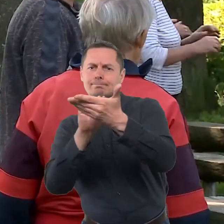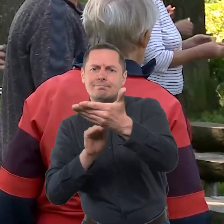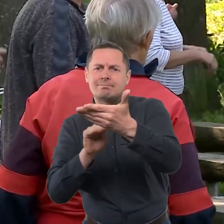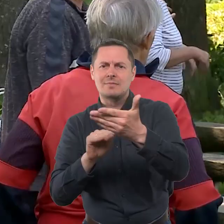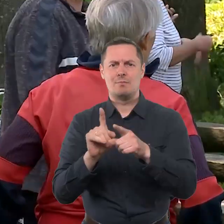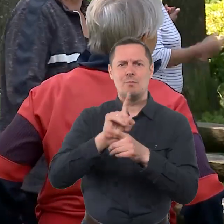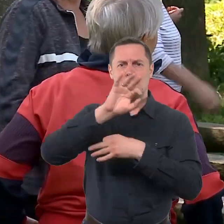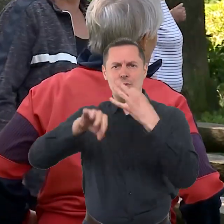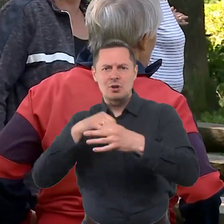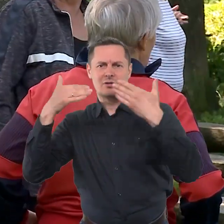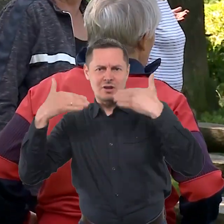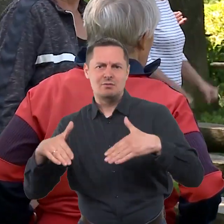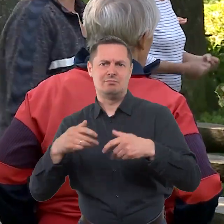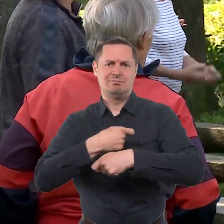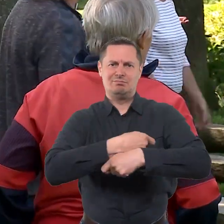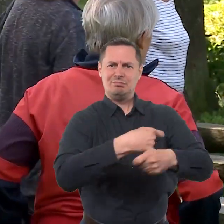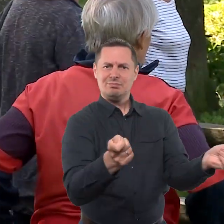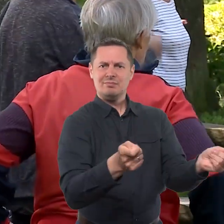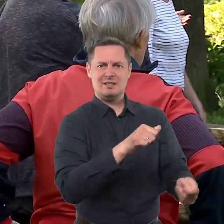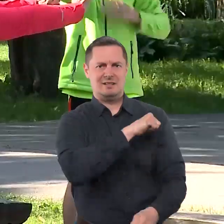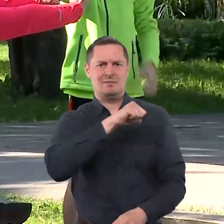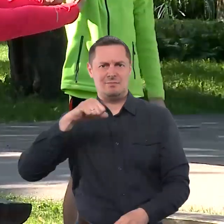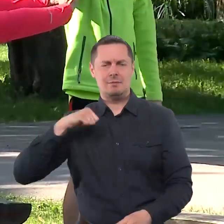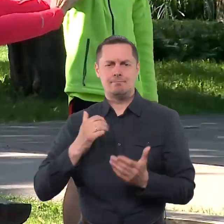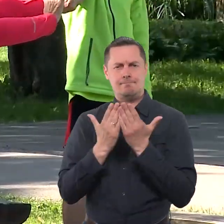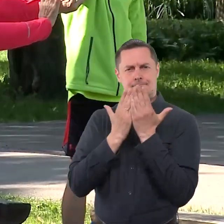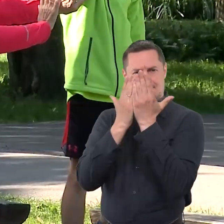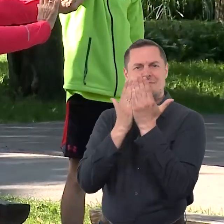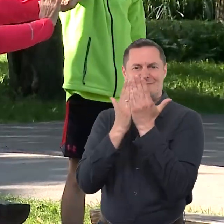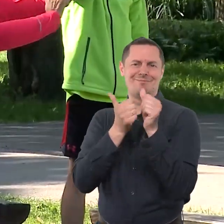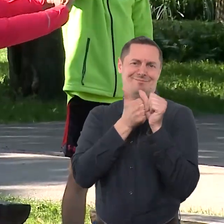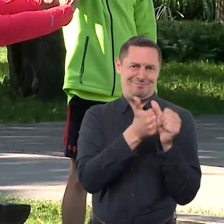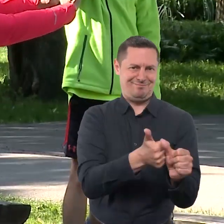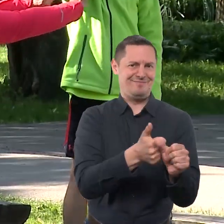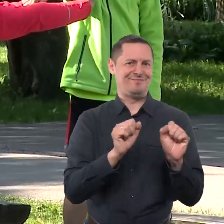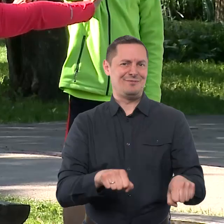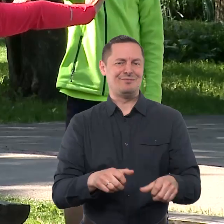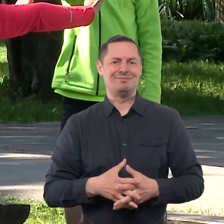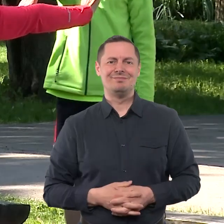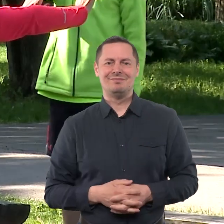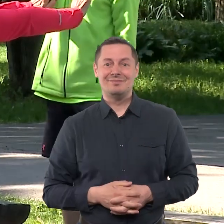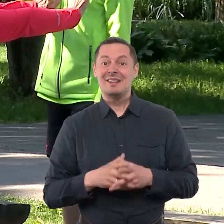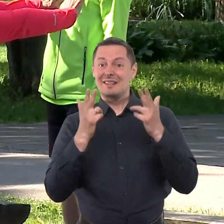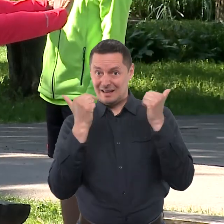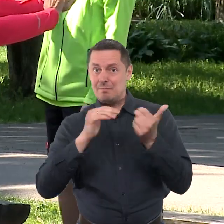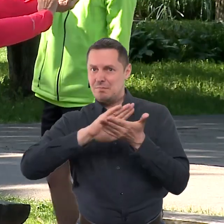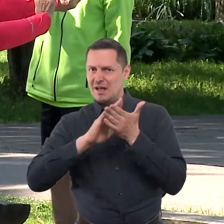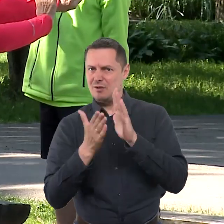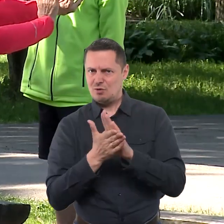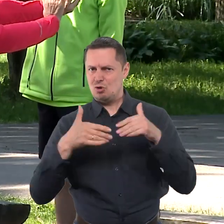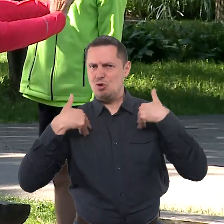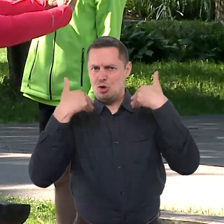leis seniorams pasivaigus projektų įgytus įgūdžius naudoti savarankiškai. Bus parengtos praktinės metodinės